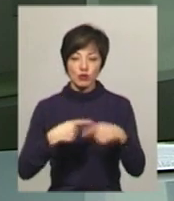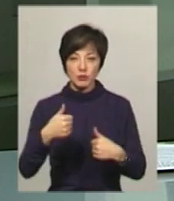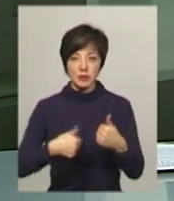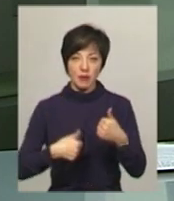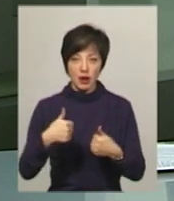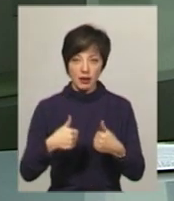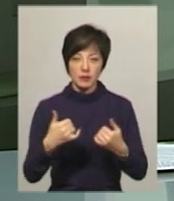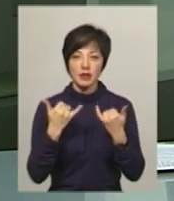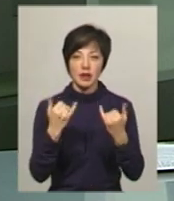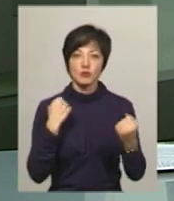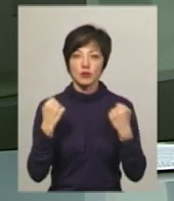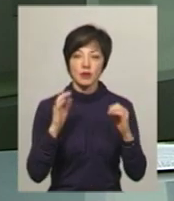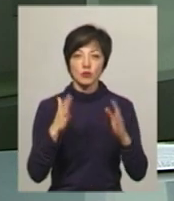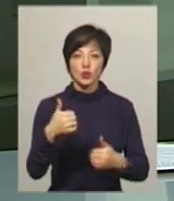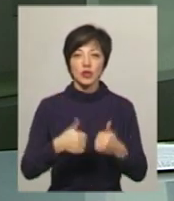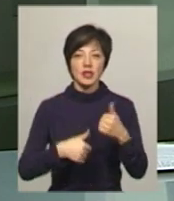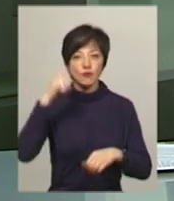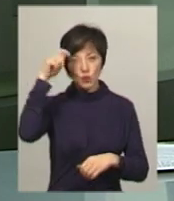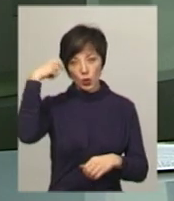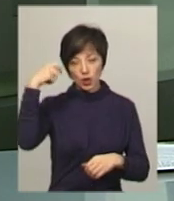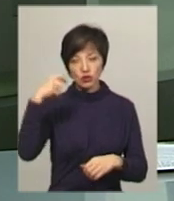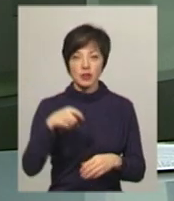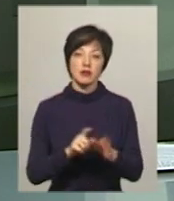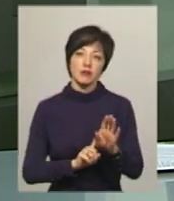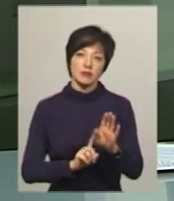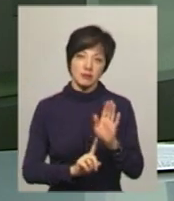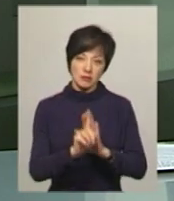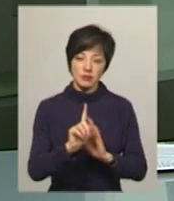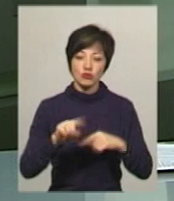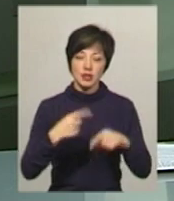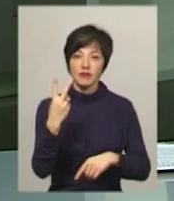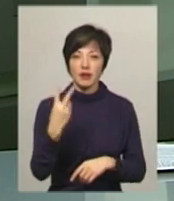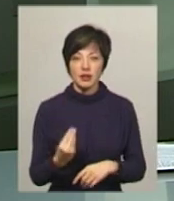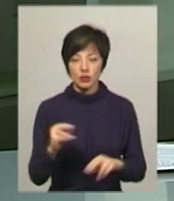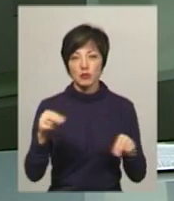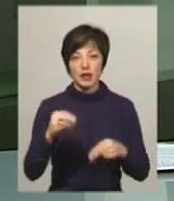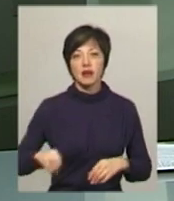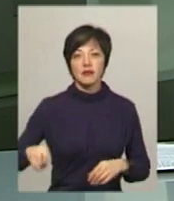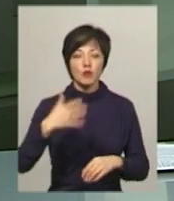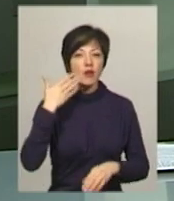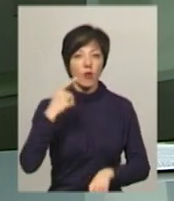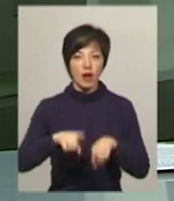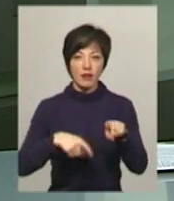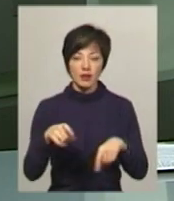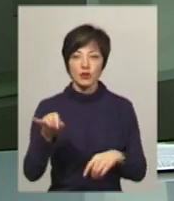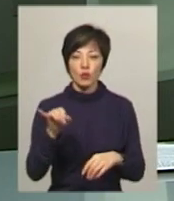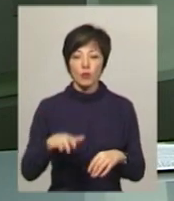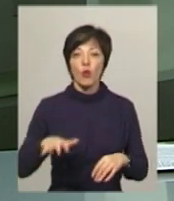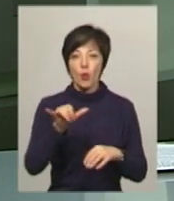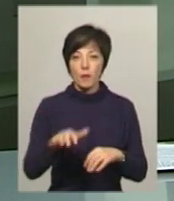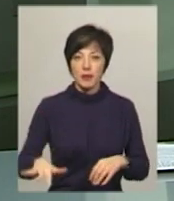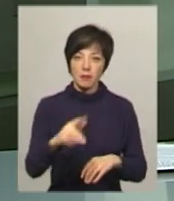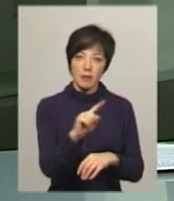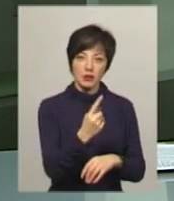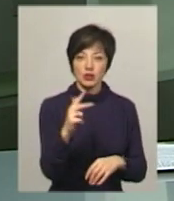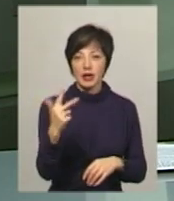змаганнями для спортсменки буде турнір у Туреччині, який стартує за два дні. Та чемпіонат Європи з легкої атлетики у приміщенні 1